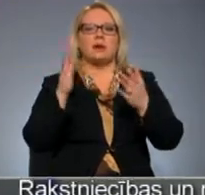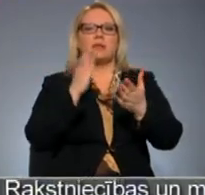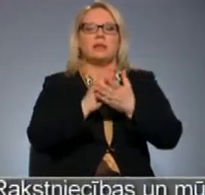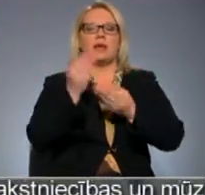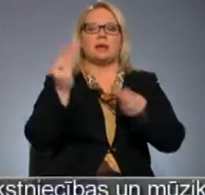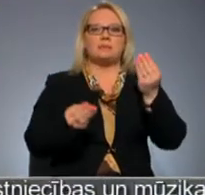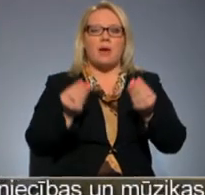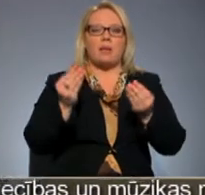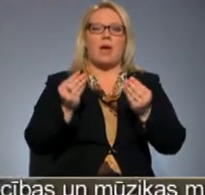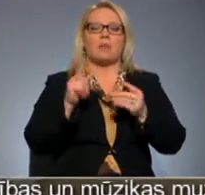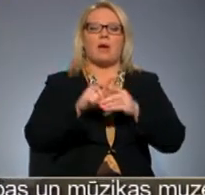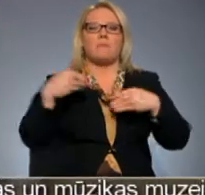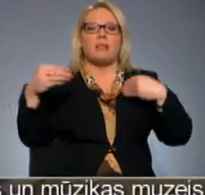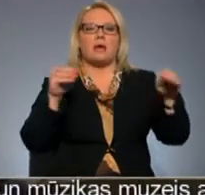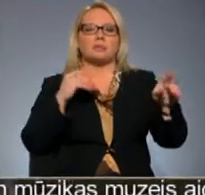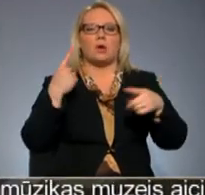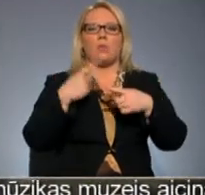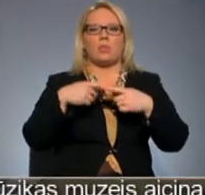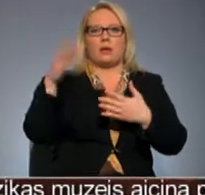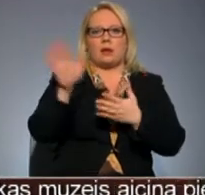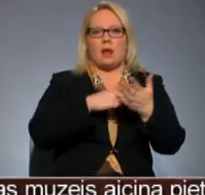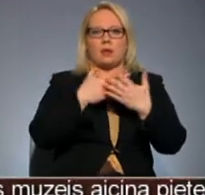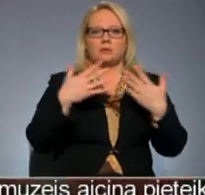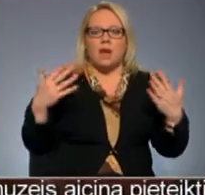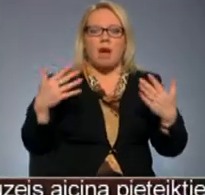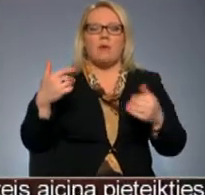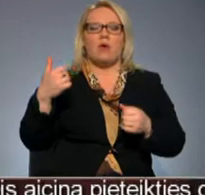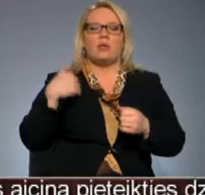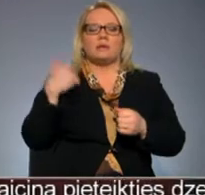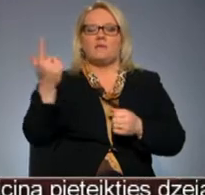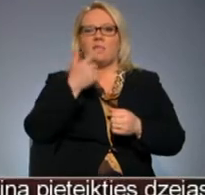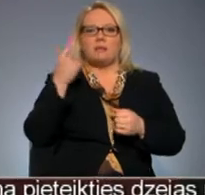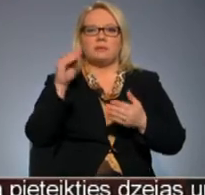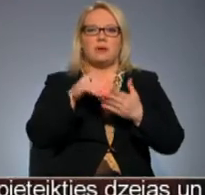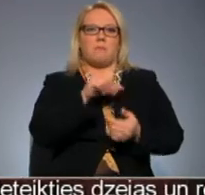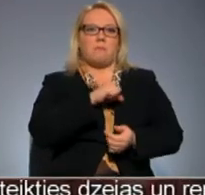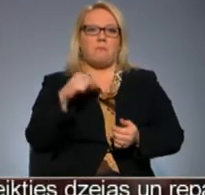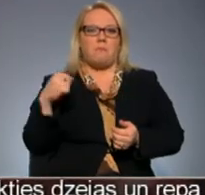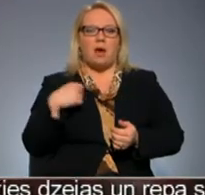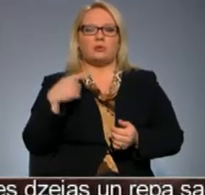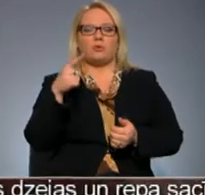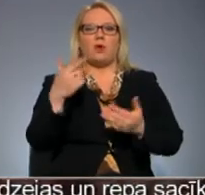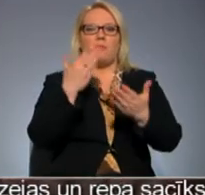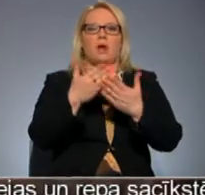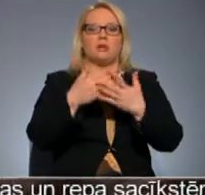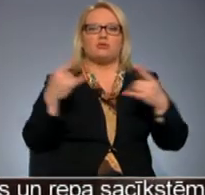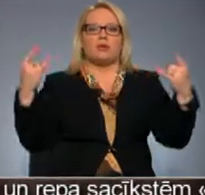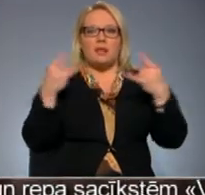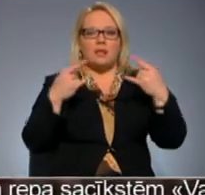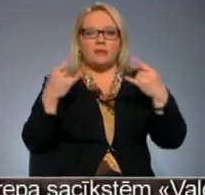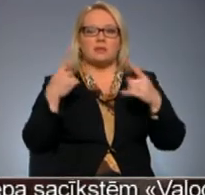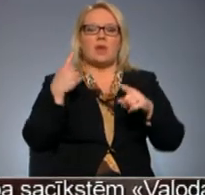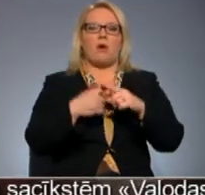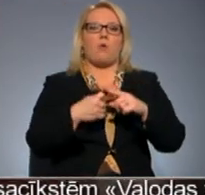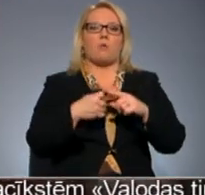izspēlēti ar plastiku un krāsām. Savas filmas es finansēju pats iegūtot naudu no izrādīšanas televīzijā, internetā